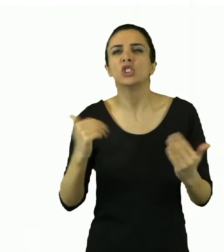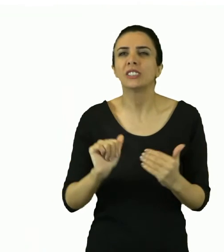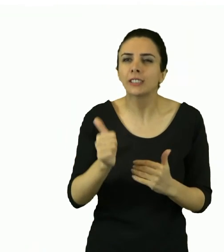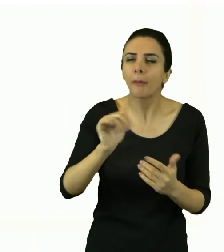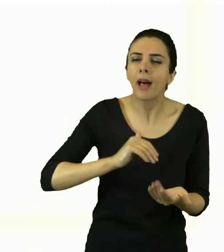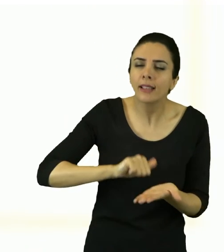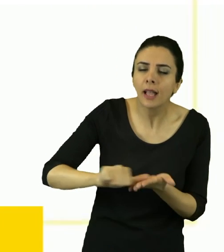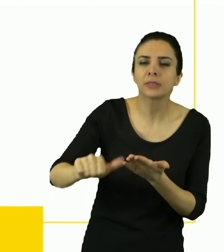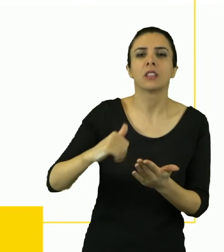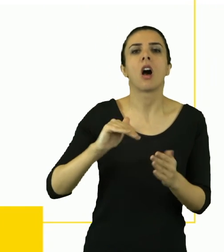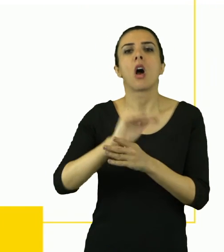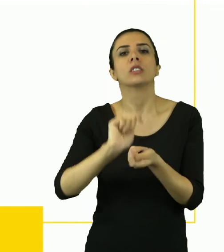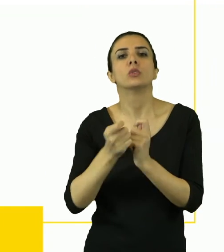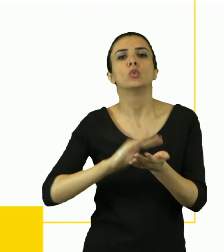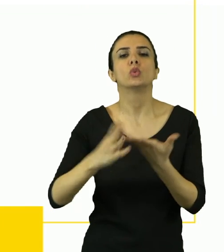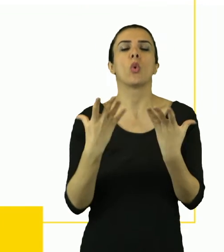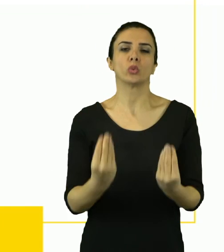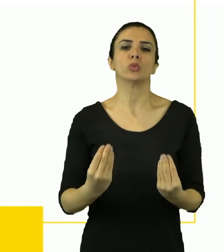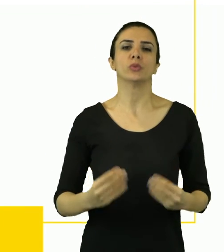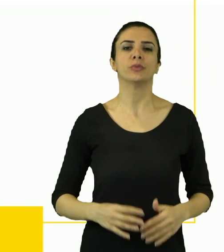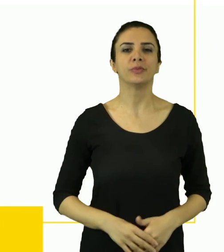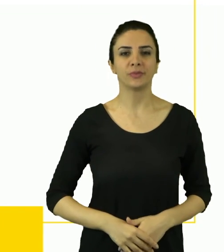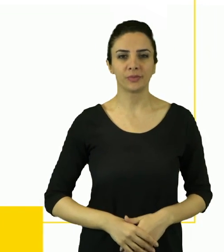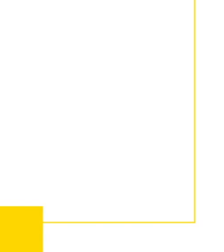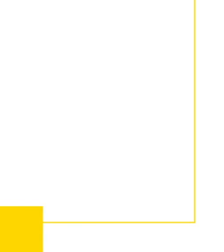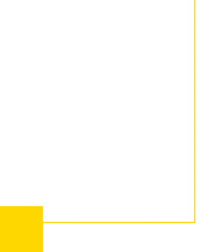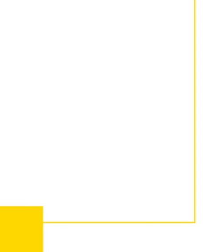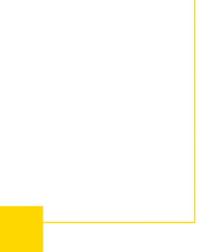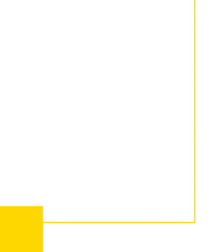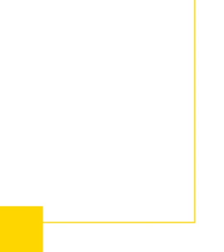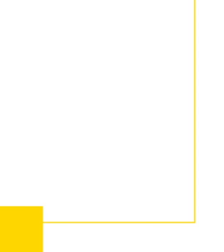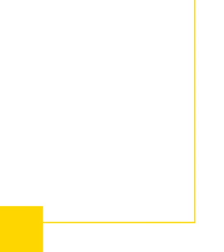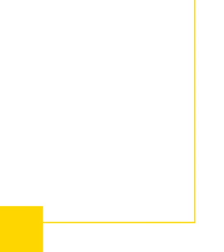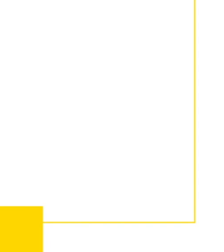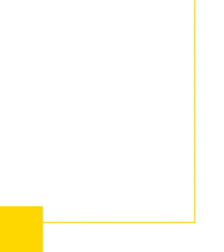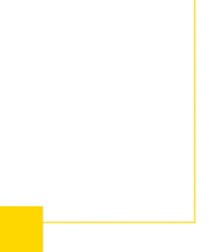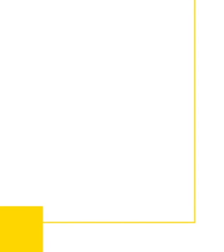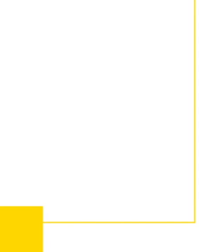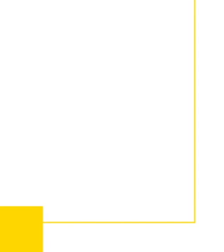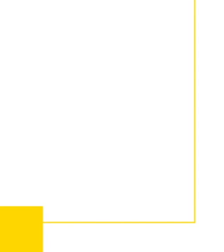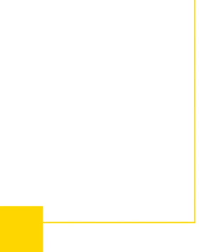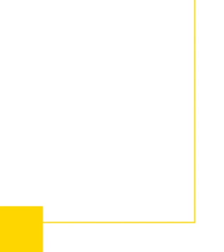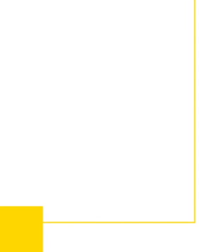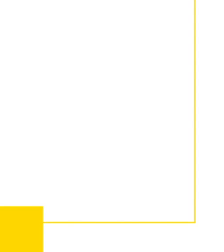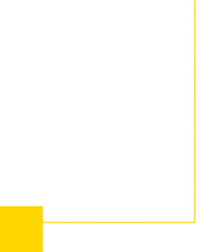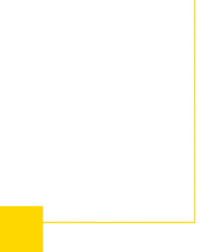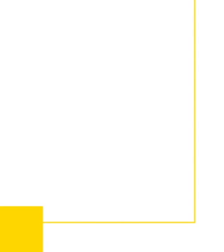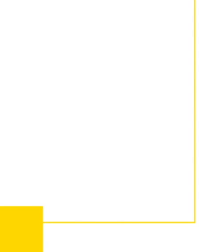diyorum. Okulda birlikte, hayatta birlikte Seçbir Tohum Otizm Vakfı ve Sabancı Vakfı logoları www